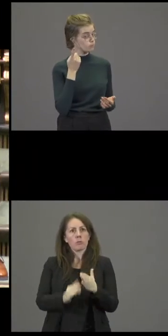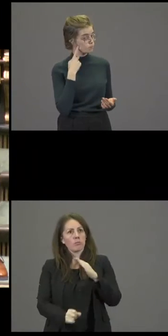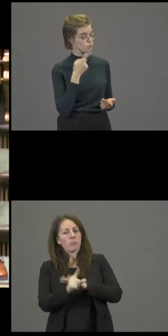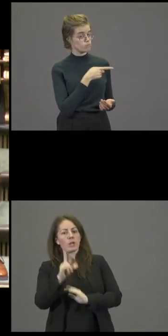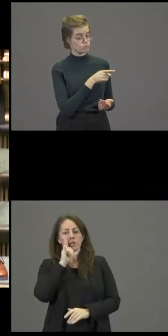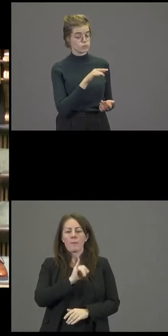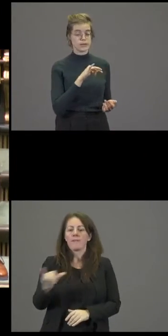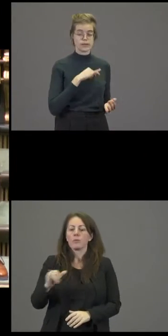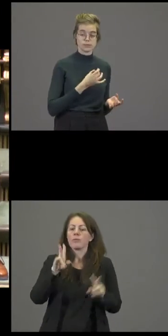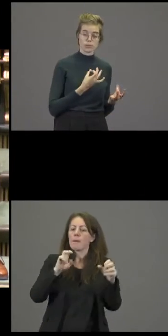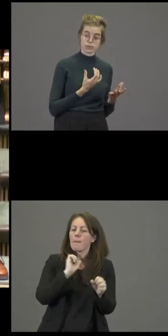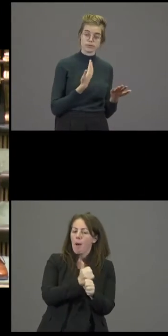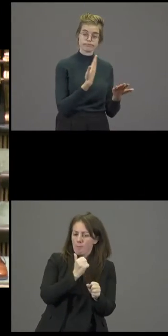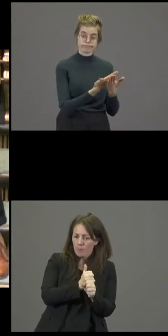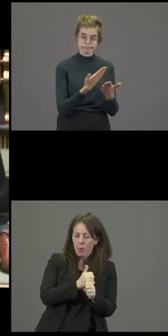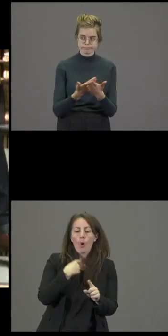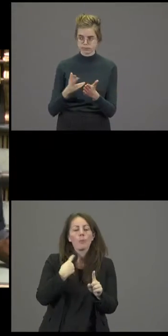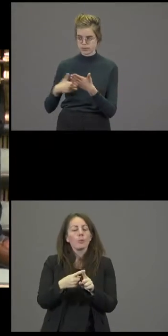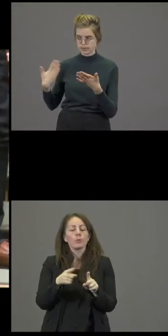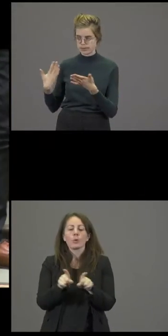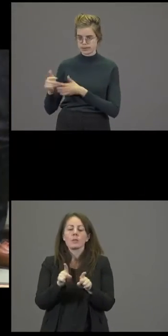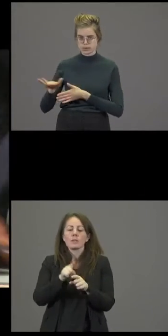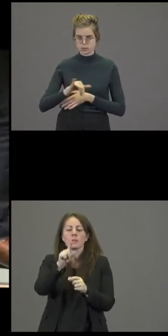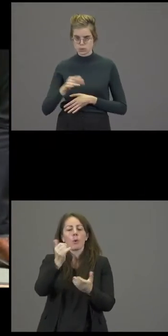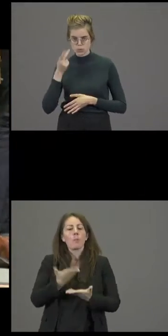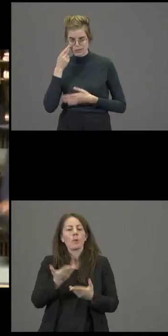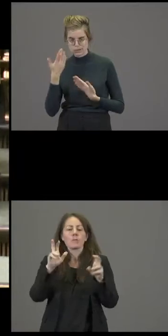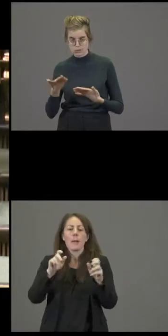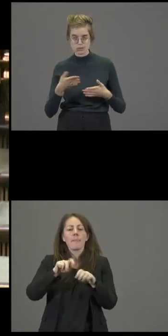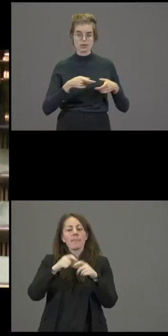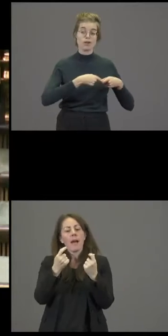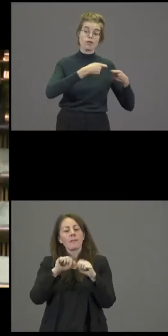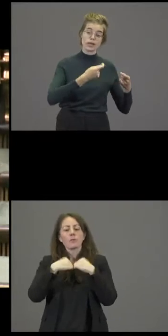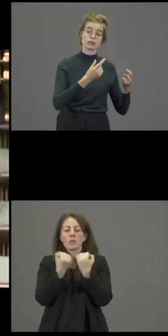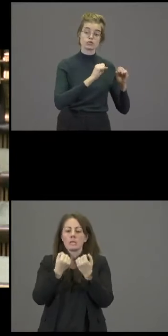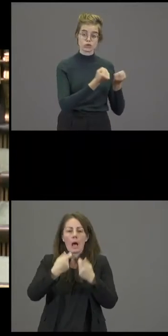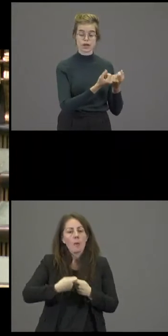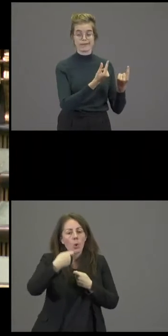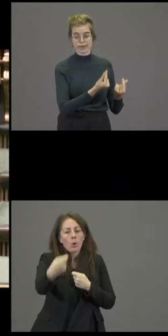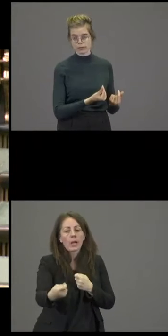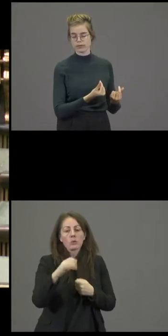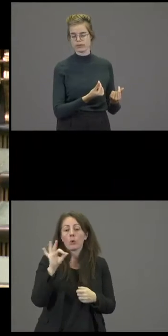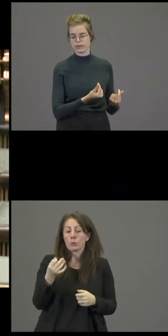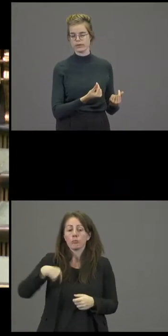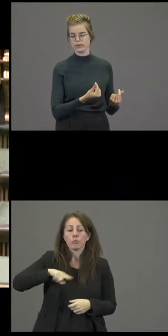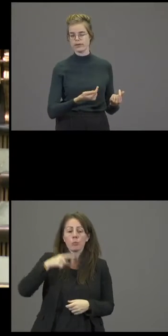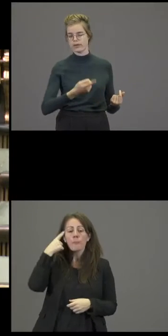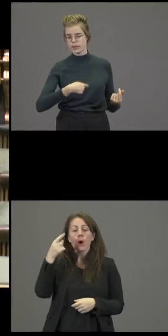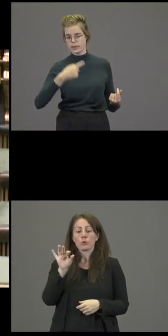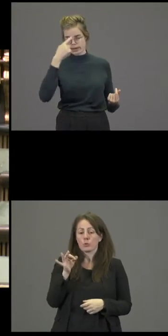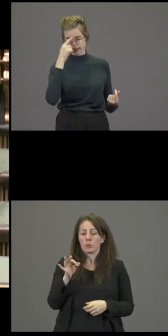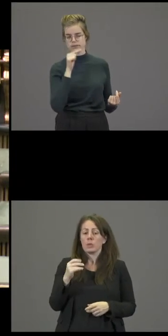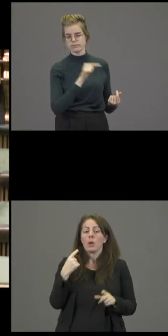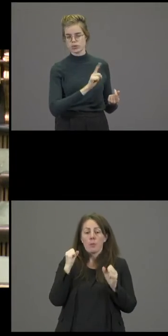fiscales et puis la prolongation du tarif social. Nous pensons que ce tarif social doit être prolongé et peut-être même étendu.